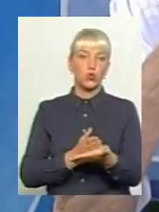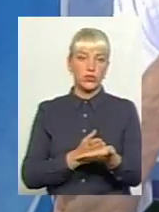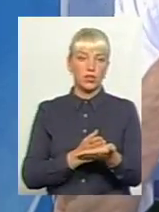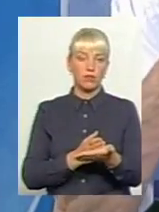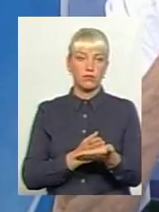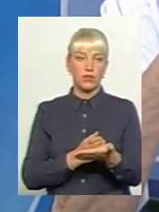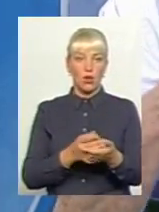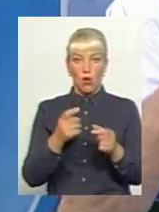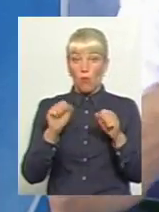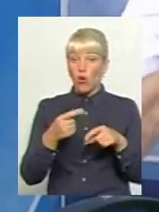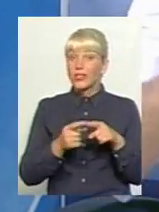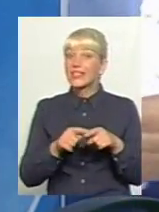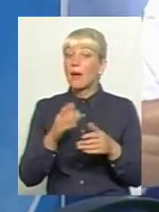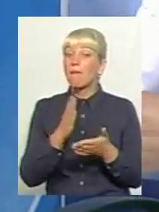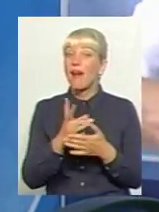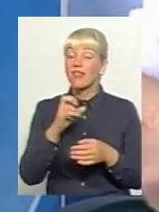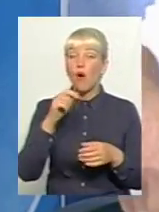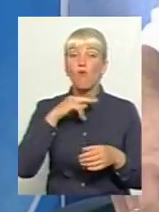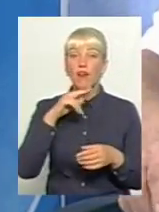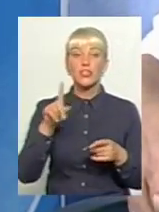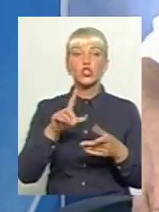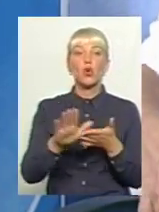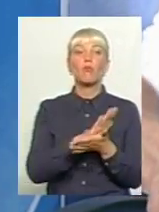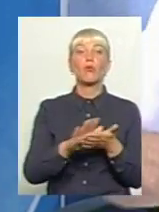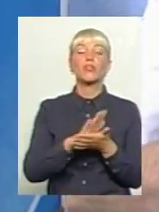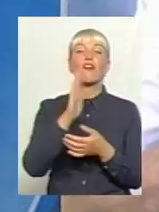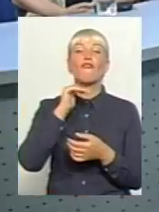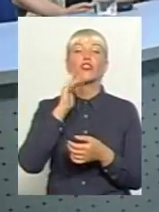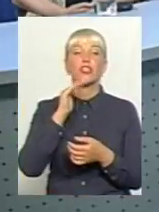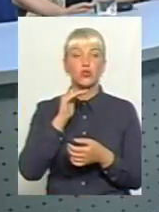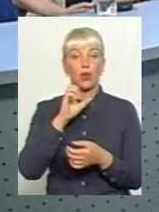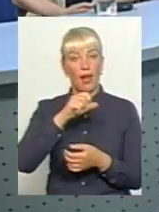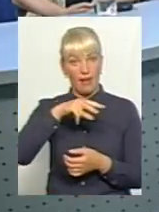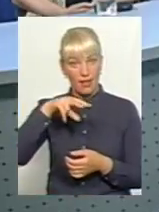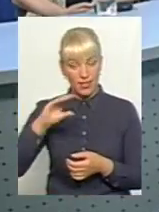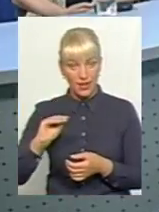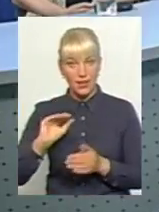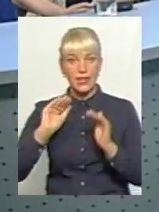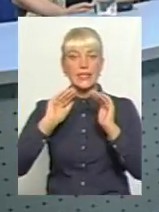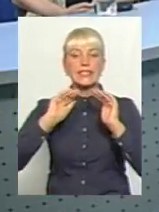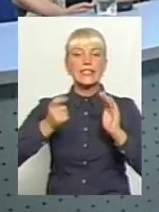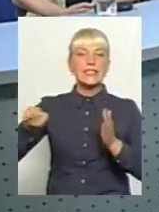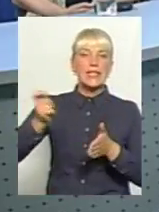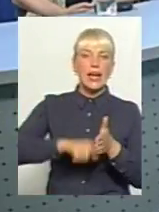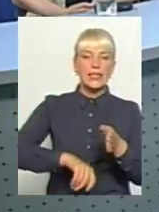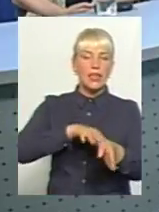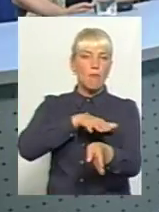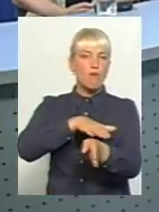Можливо, він за це мав на увагу, що промивається тоді водичкою. Але закрита повністю